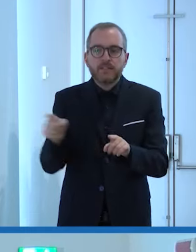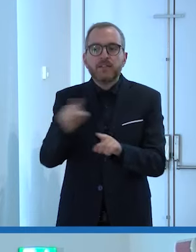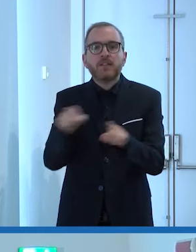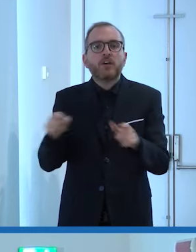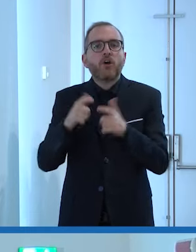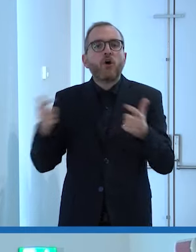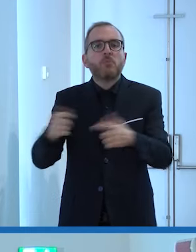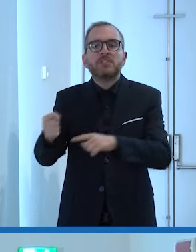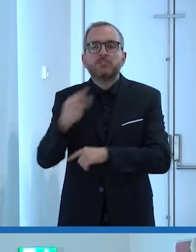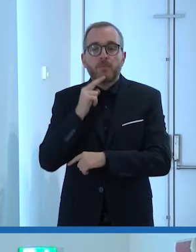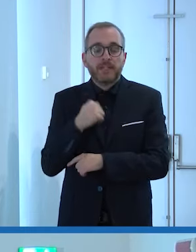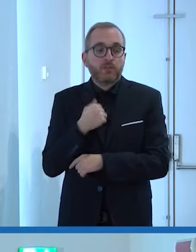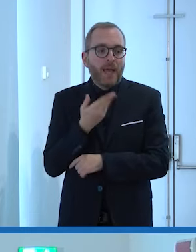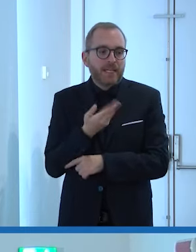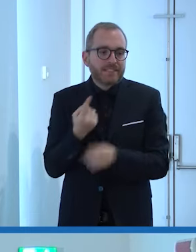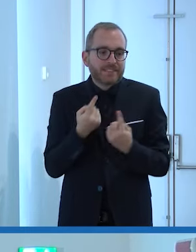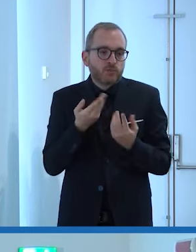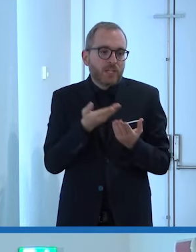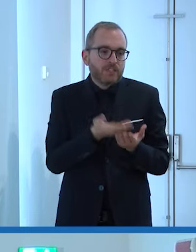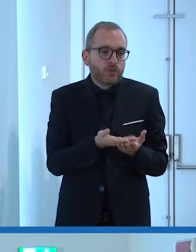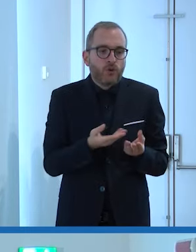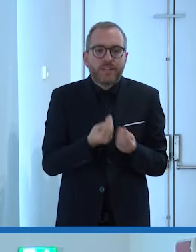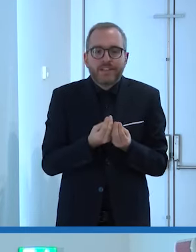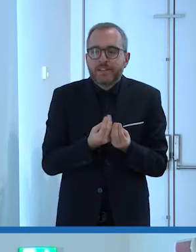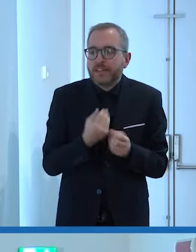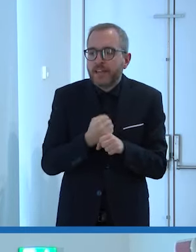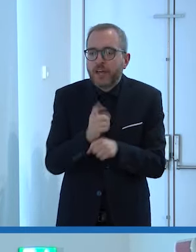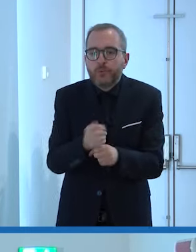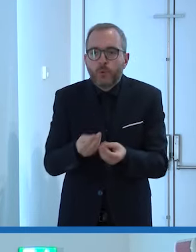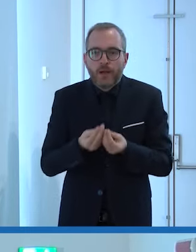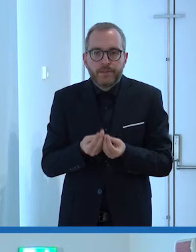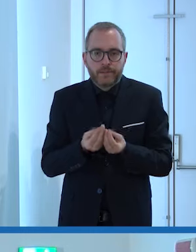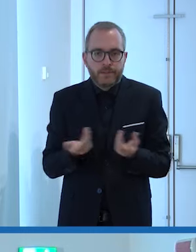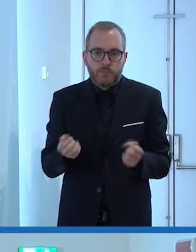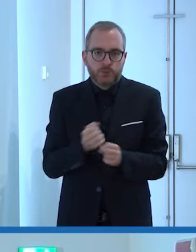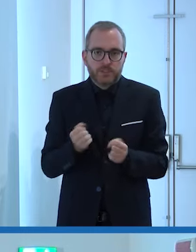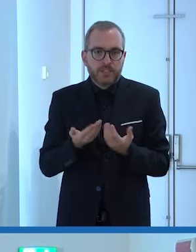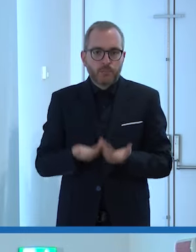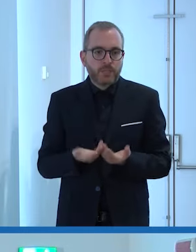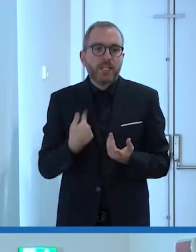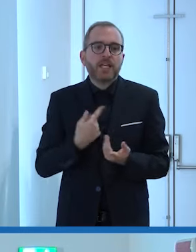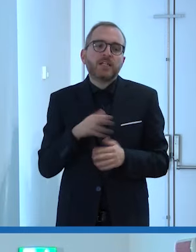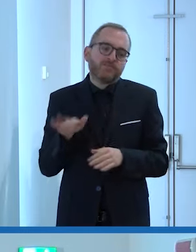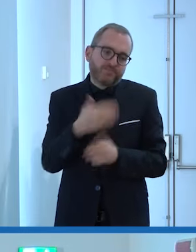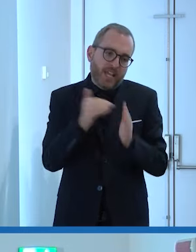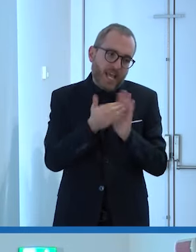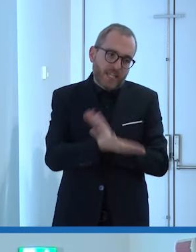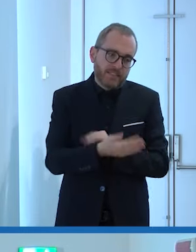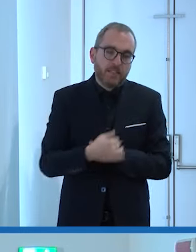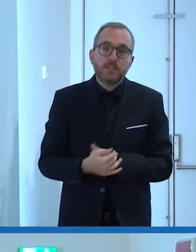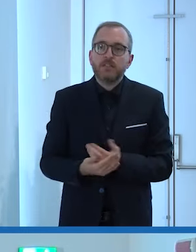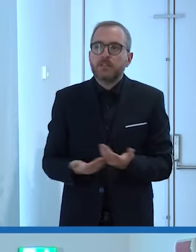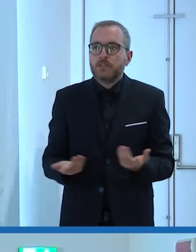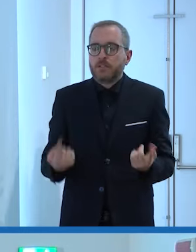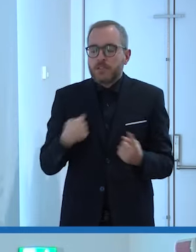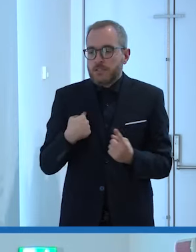in queste condizioni dove ti dobbiamo mettere godi tirato a pensione torna a casa lì per me è